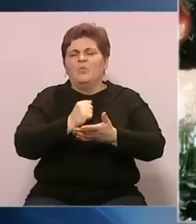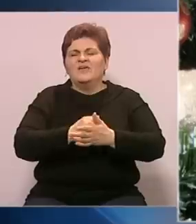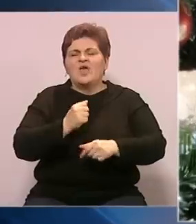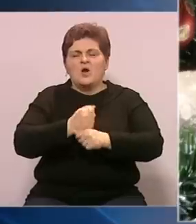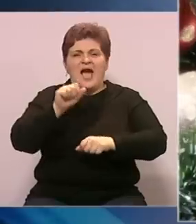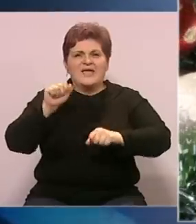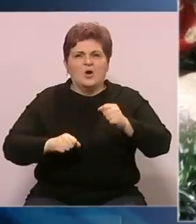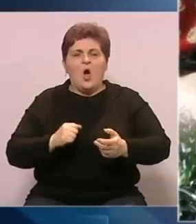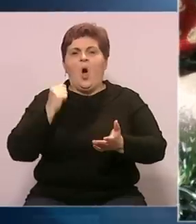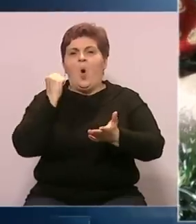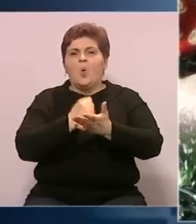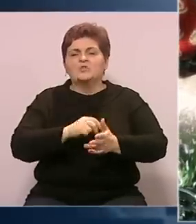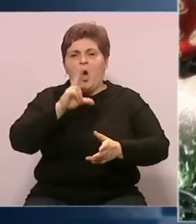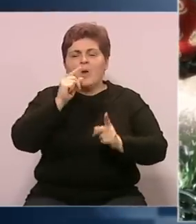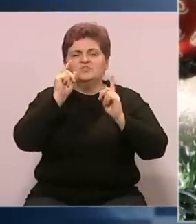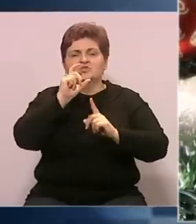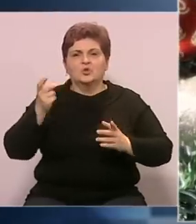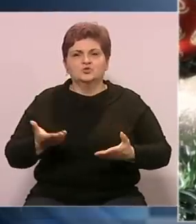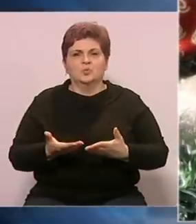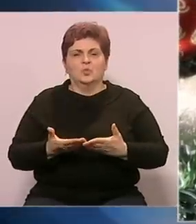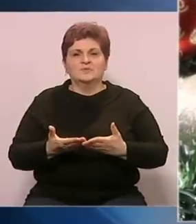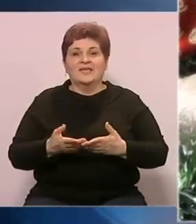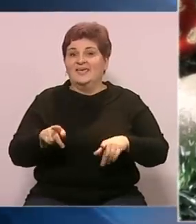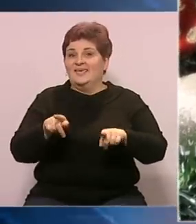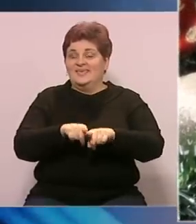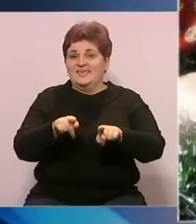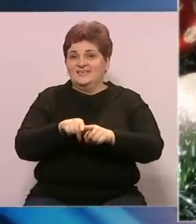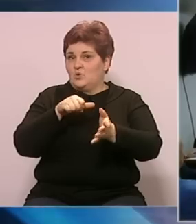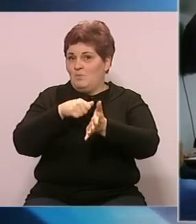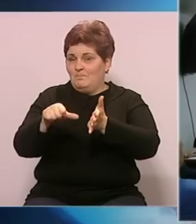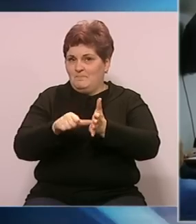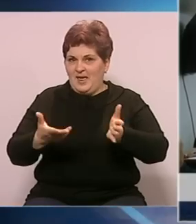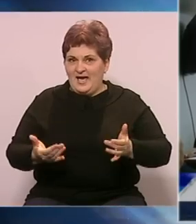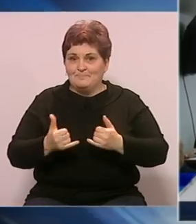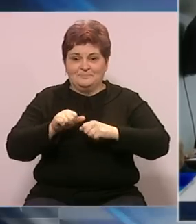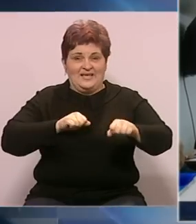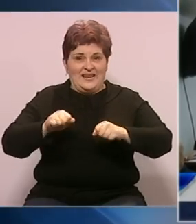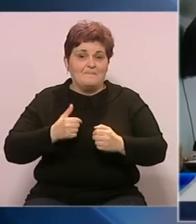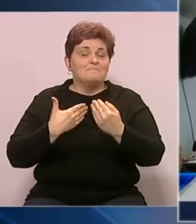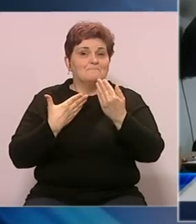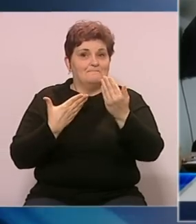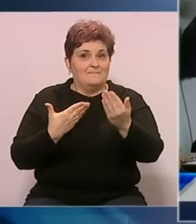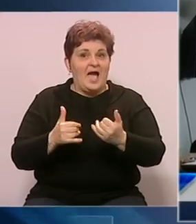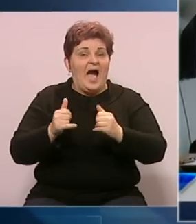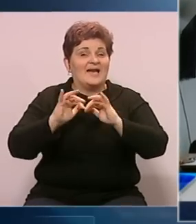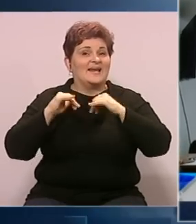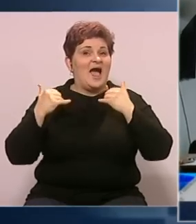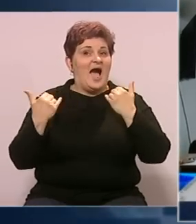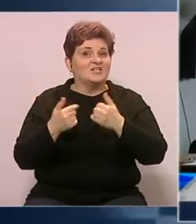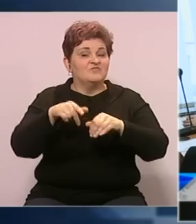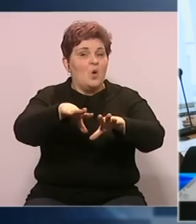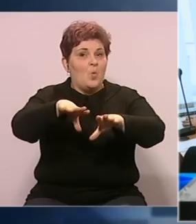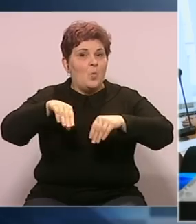sposobnosti i uvjerenje opštinskog suda se također plaća. Gradska uprava je predložila, a Gradsko vijeć je Tuzla